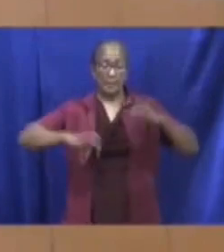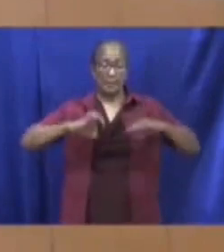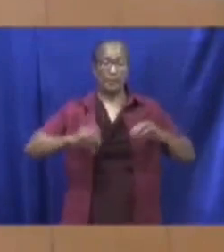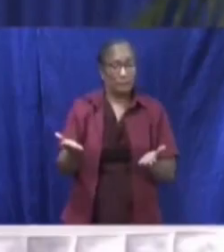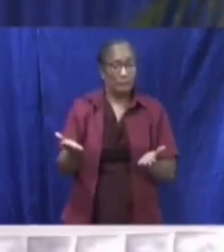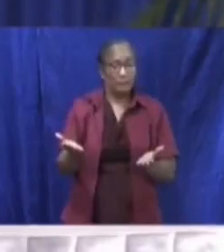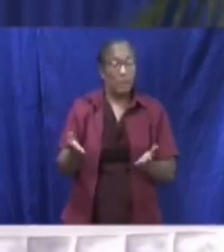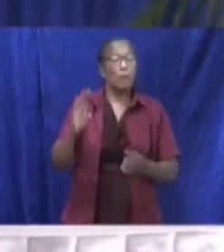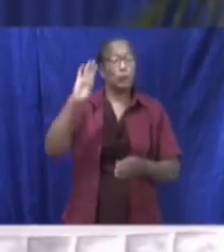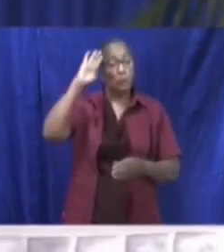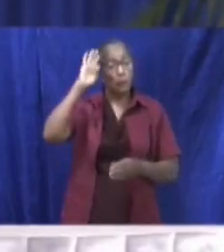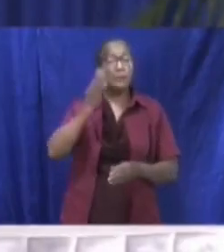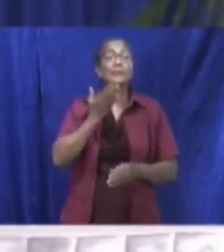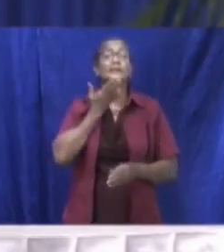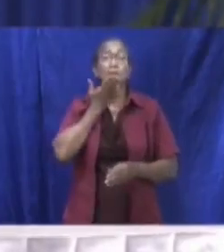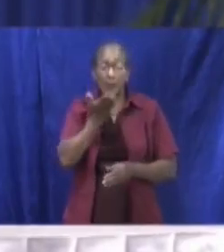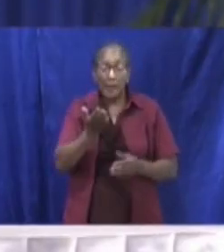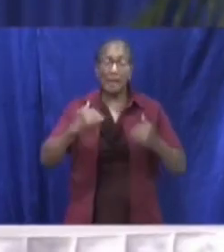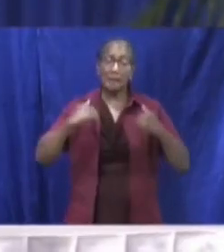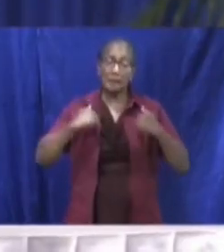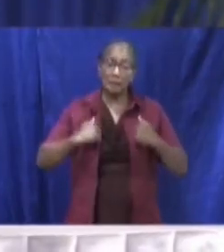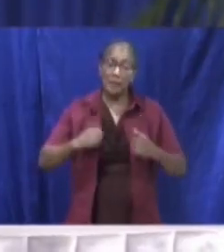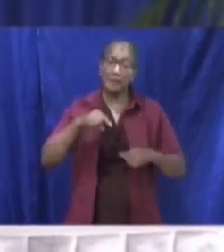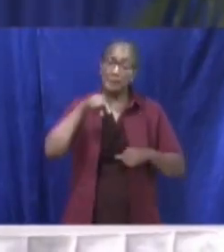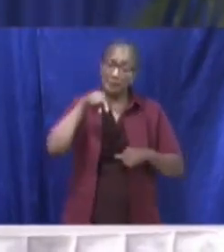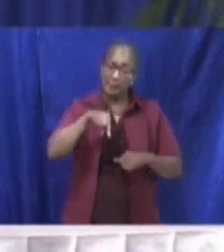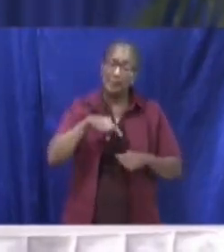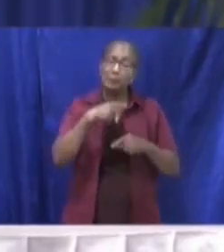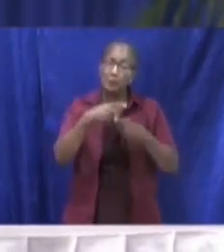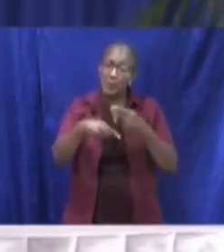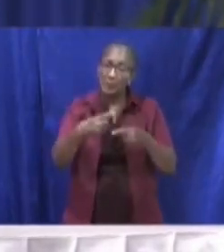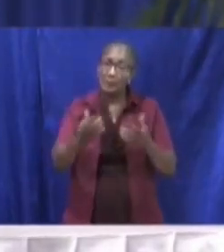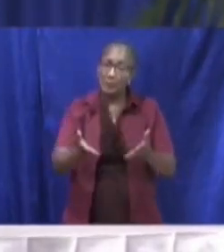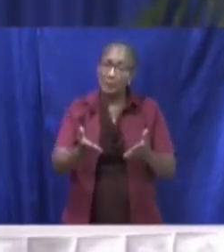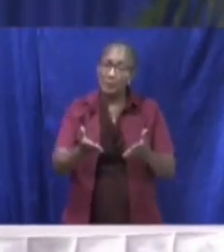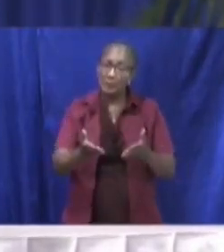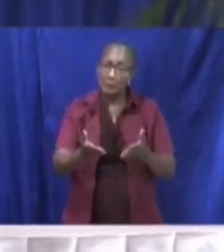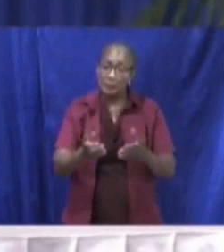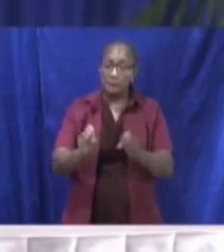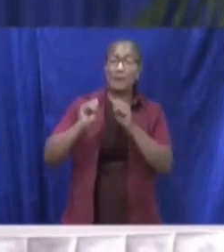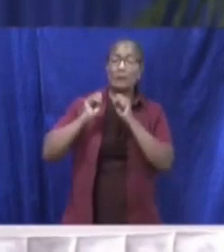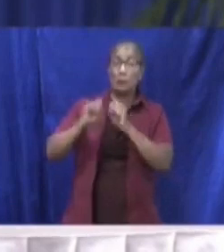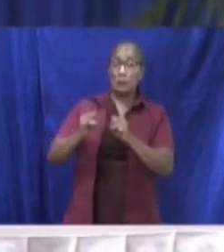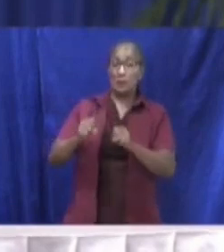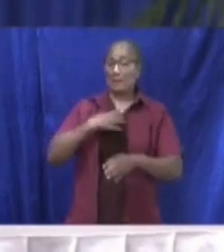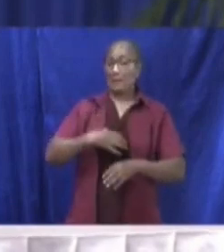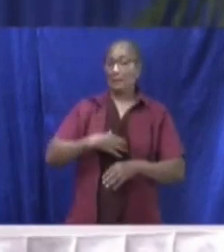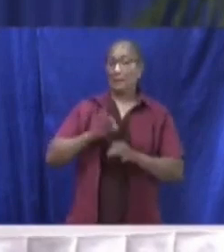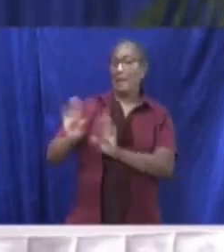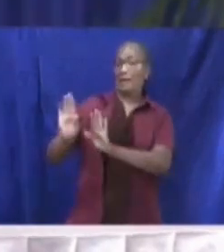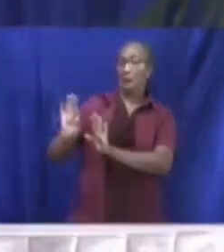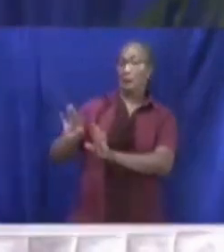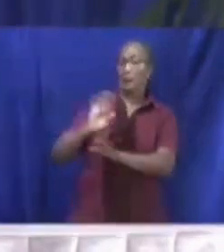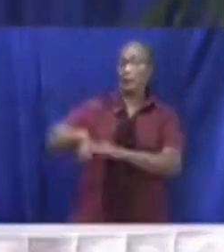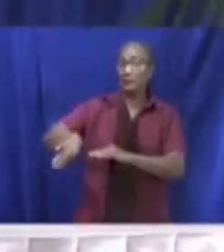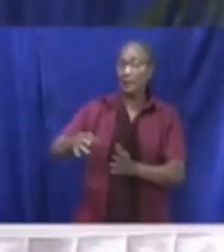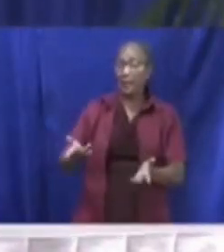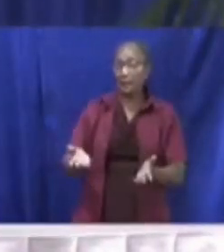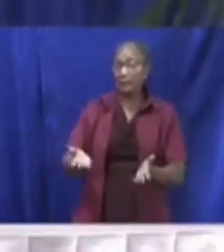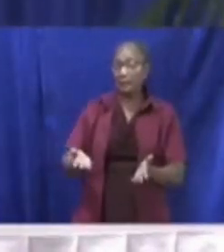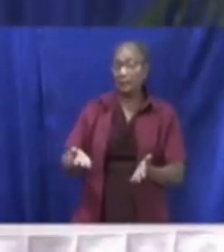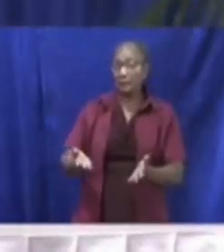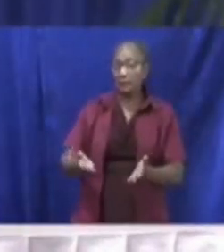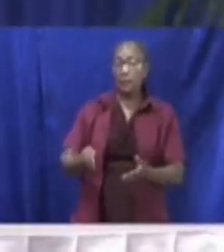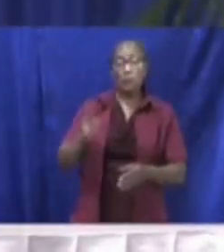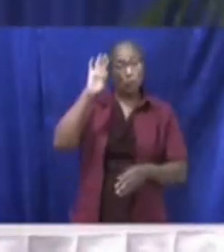Naarden gisteren bij de dagelijkse persconferentie van de overheid. De avondklok is door de president voor twee weken ingesteld